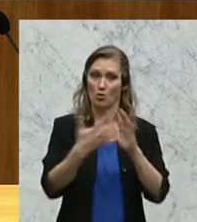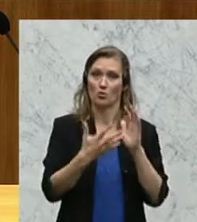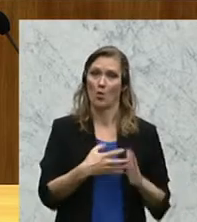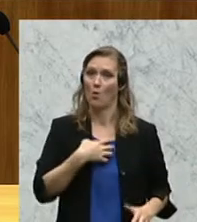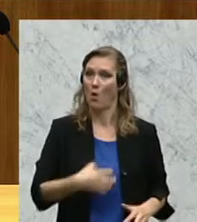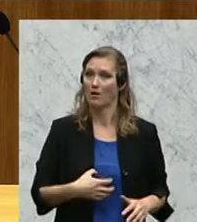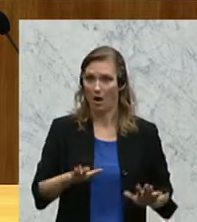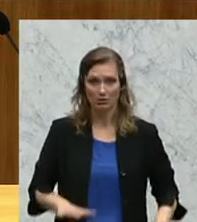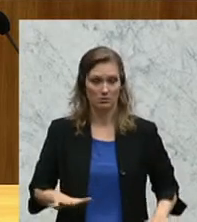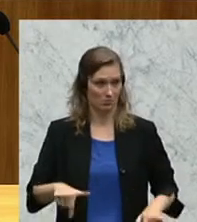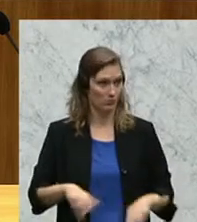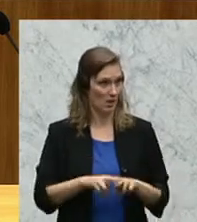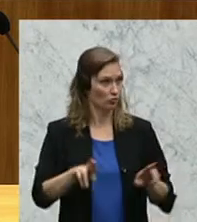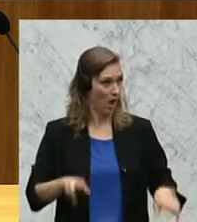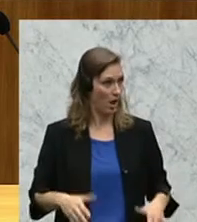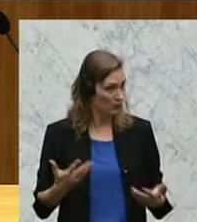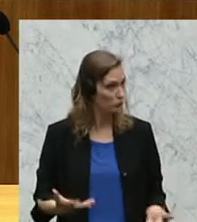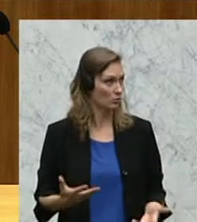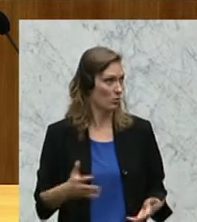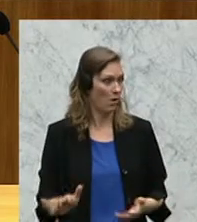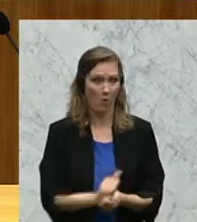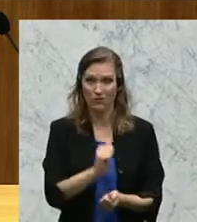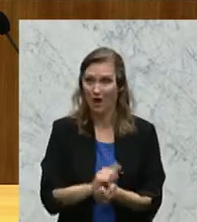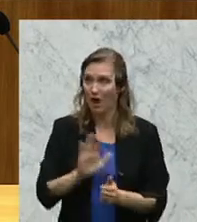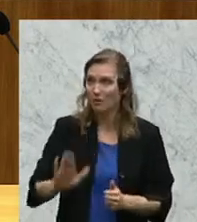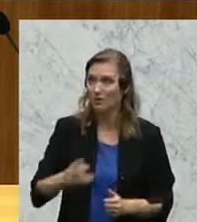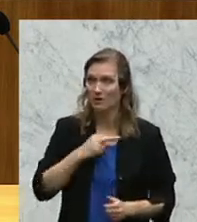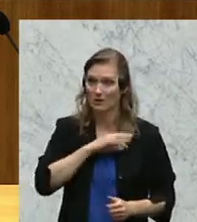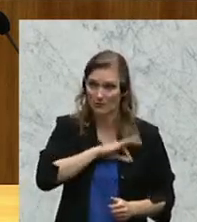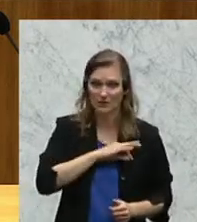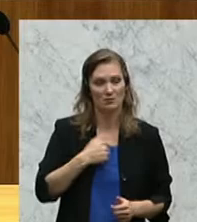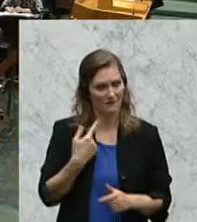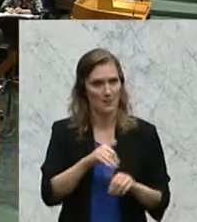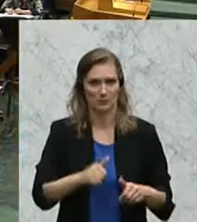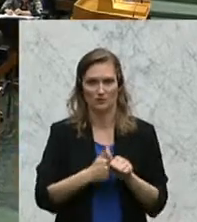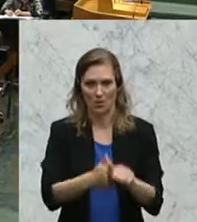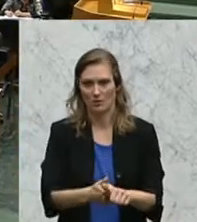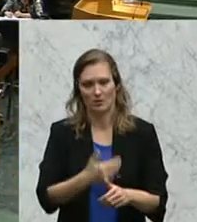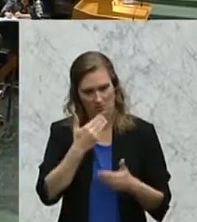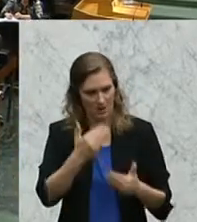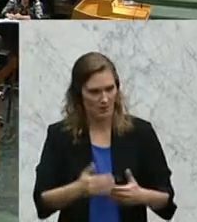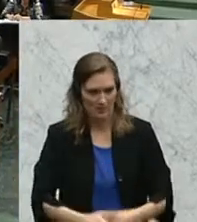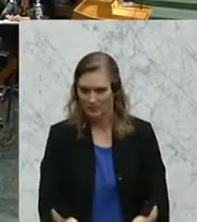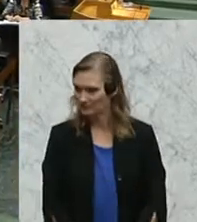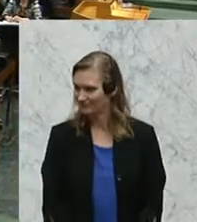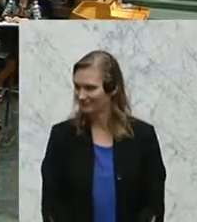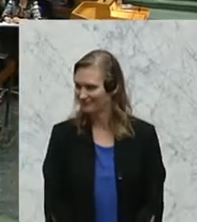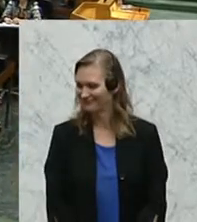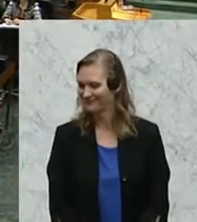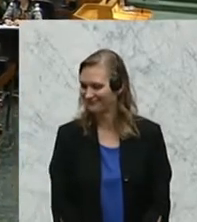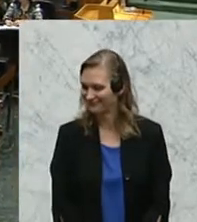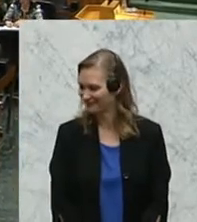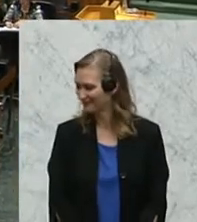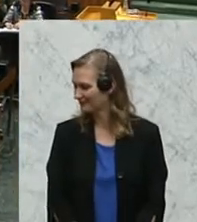Nationalrates. Das fordern wir ein und dem haben wir auch nachzukommen. In den Korruptionsverfahren sind bis jetzt